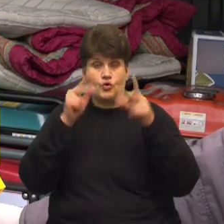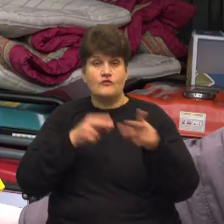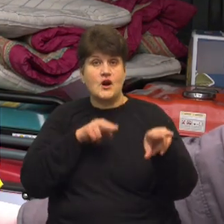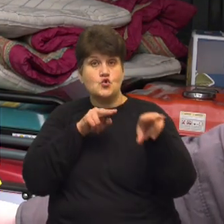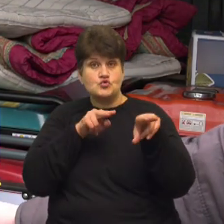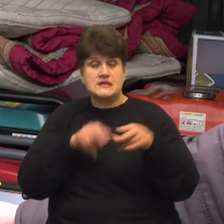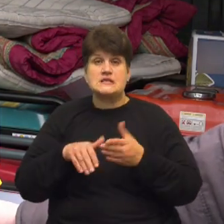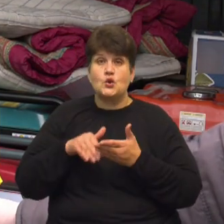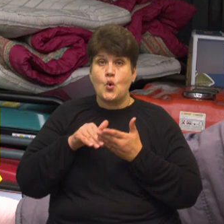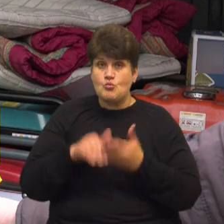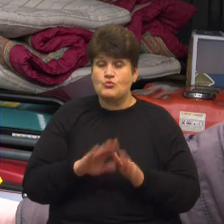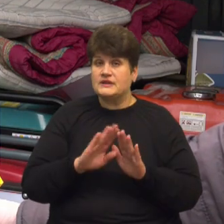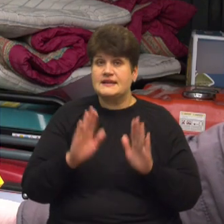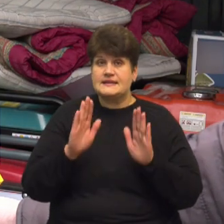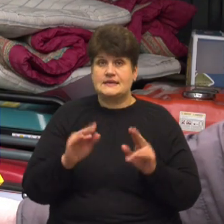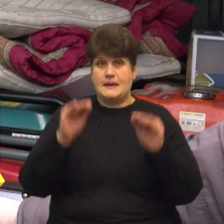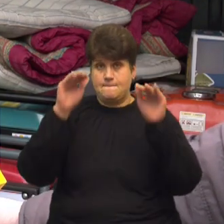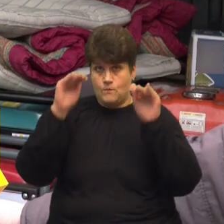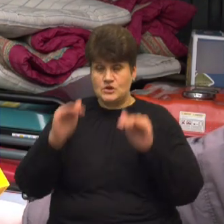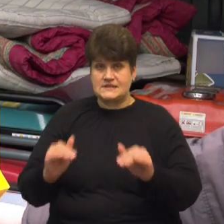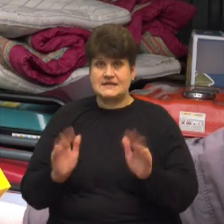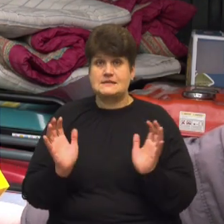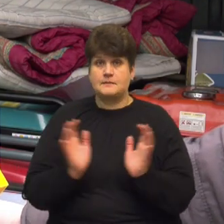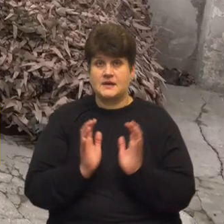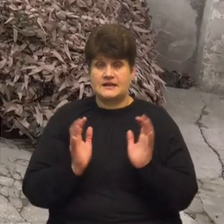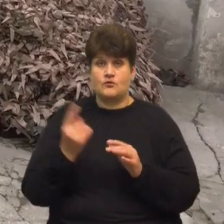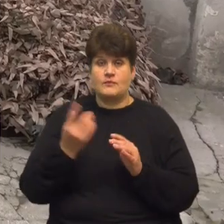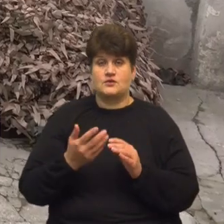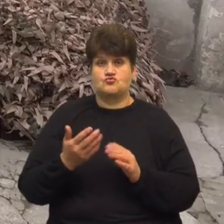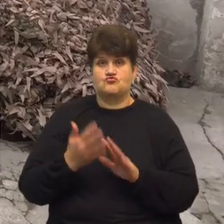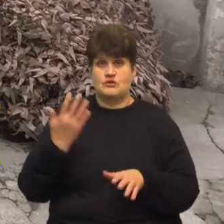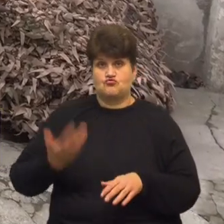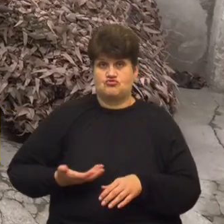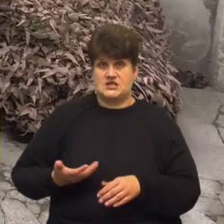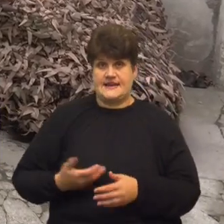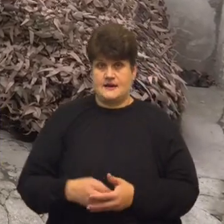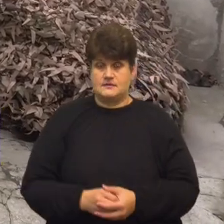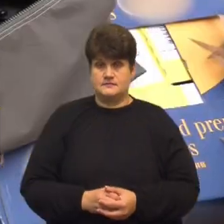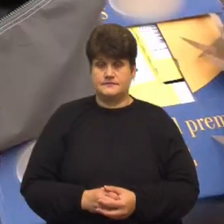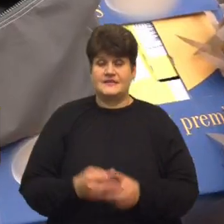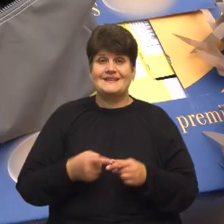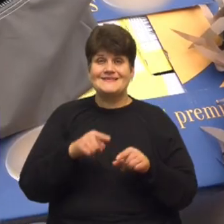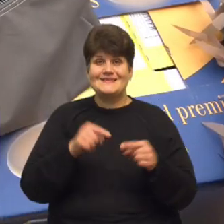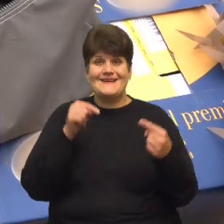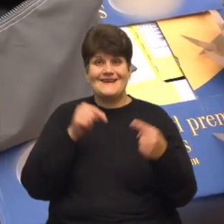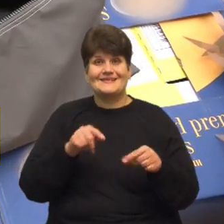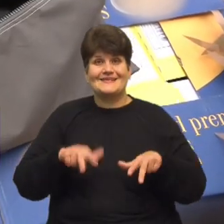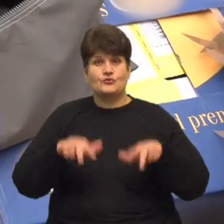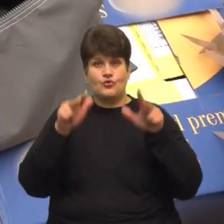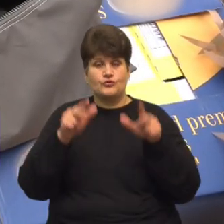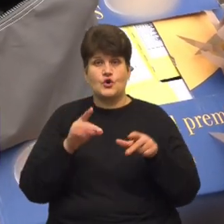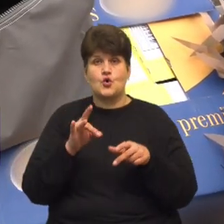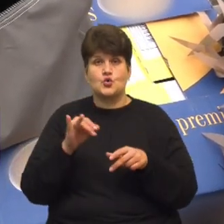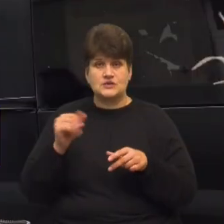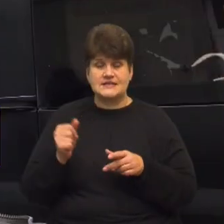тільки посадити ті дрони, але зберегти першу чергу життя. Такі антидронові рушниці збирають у Тернополі,